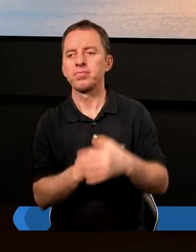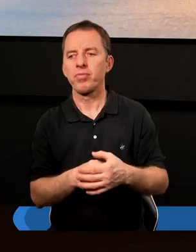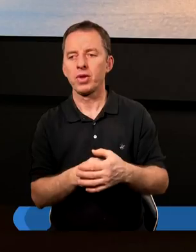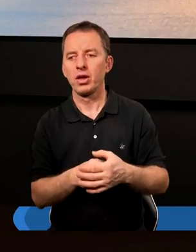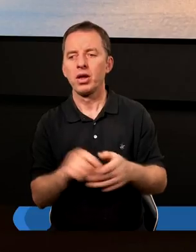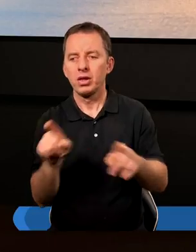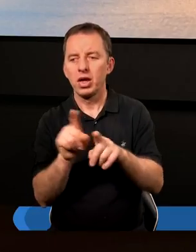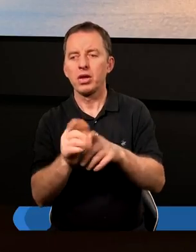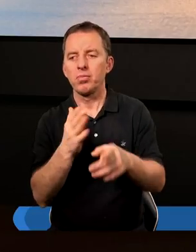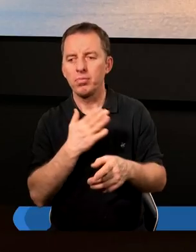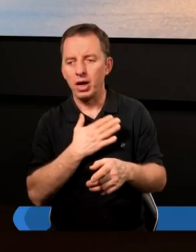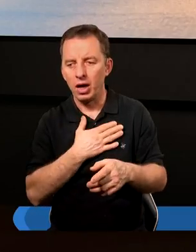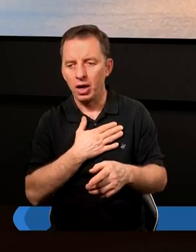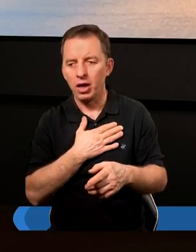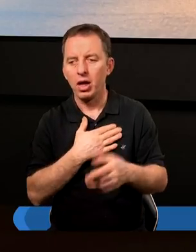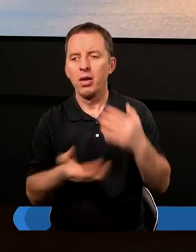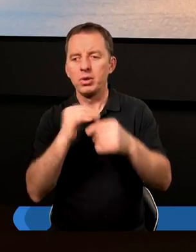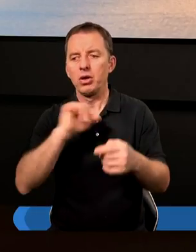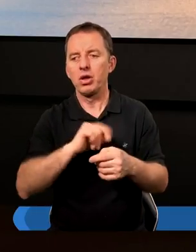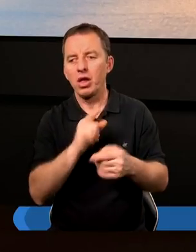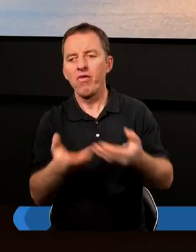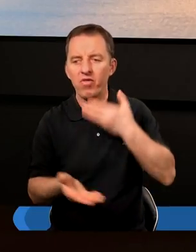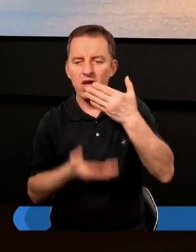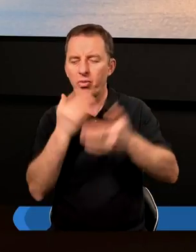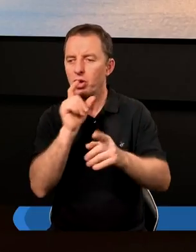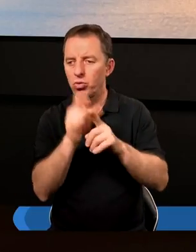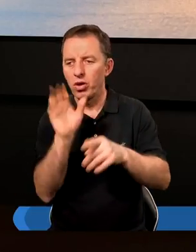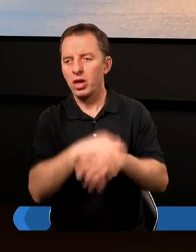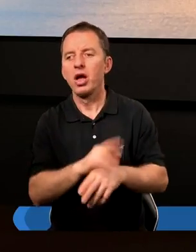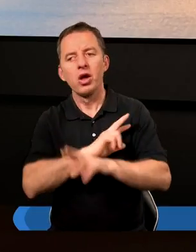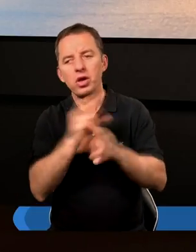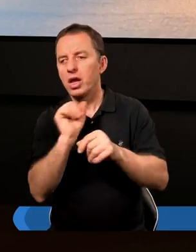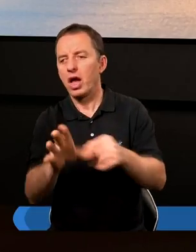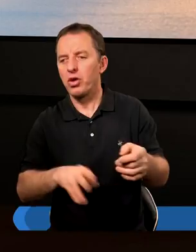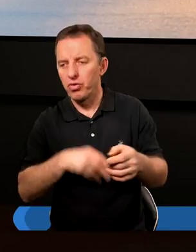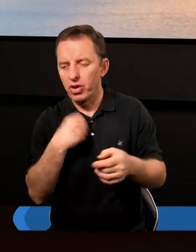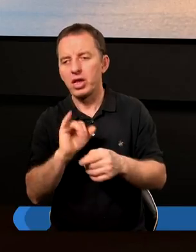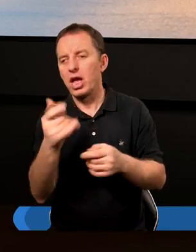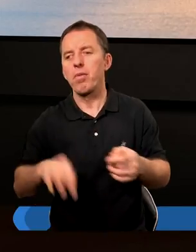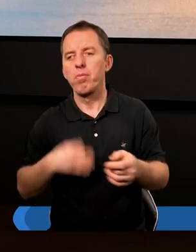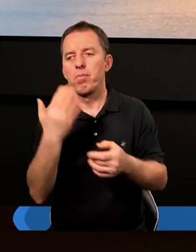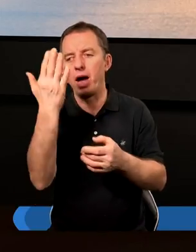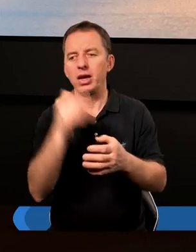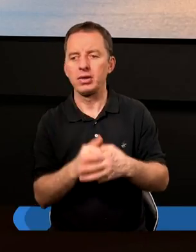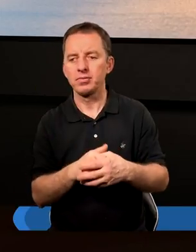Ja tutaj też mam gdzieś przed sobą te wypowiedzi Słowa Bożego. Nikt nie jest tak święty jak Pan.